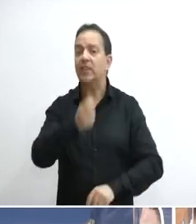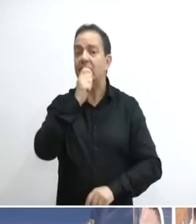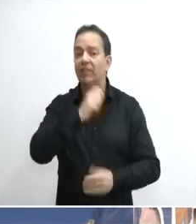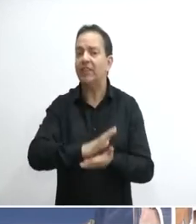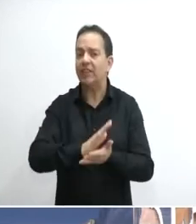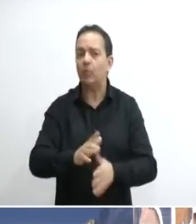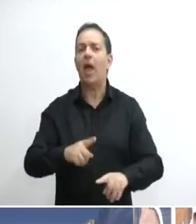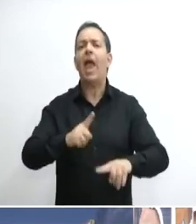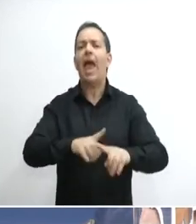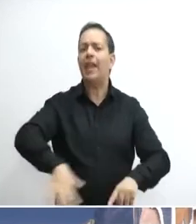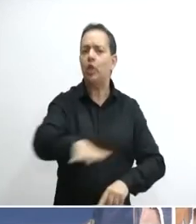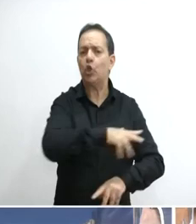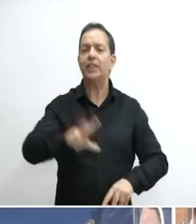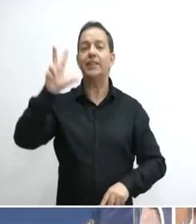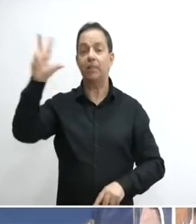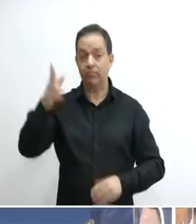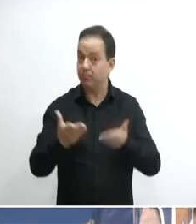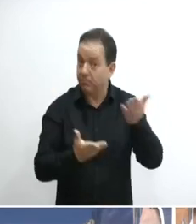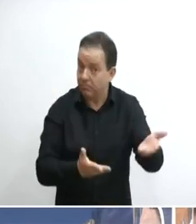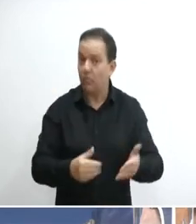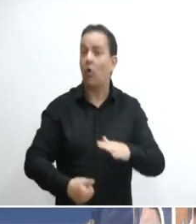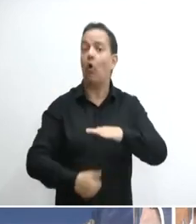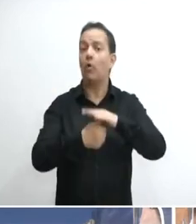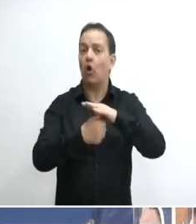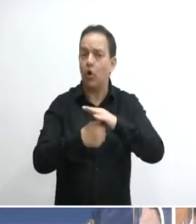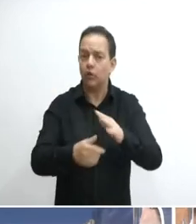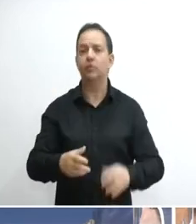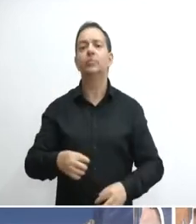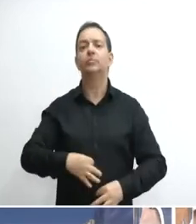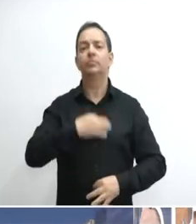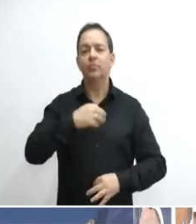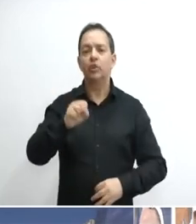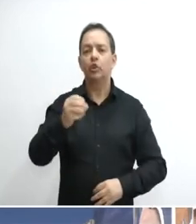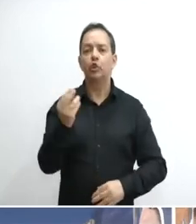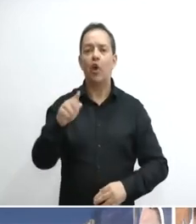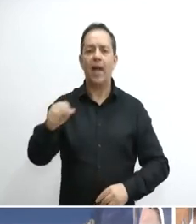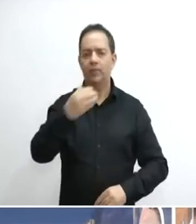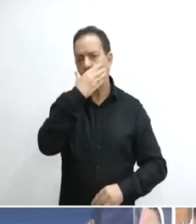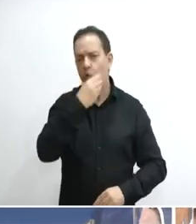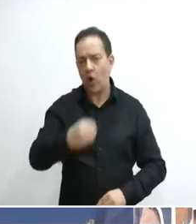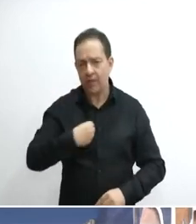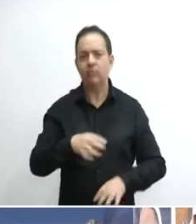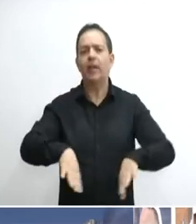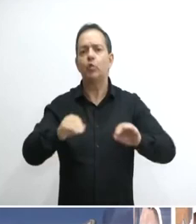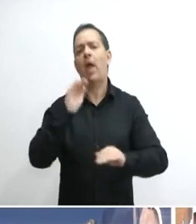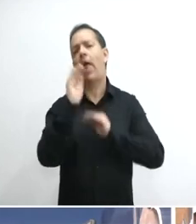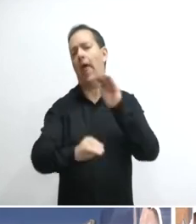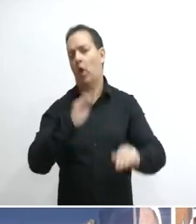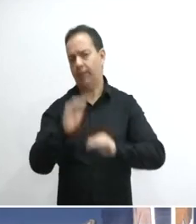Συνέλευσης. Κοντά μας είναι ο Πρόεδρος του Πολιτικού Φόρεα Ελλήνων Συνέλευσης, ο κύριος Αρτέπης Ωρας. Ξεκινάμε τις ερωτήσεις.